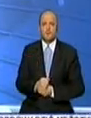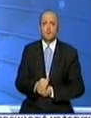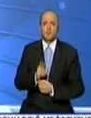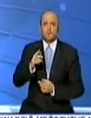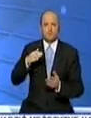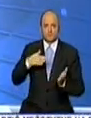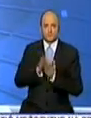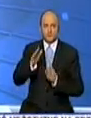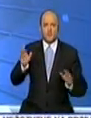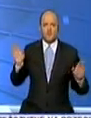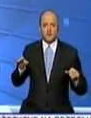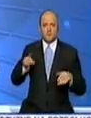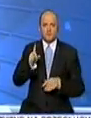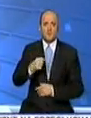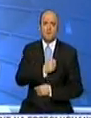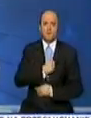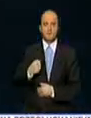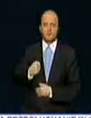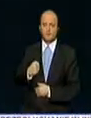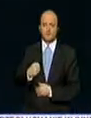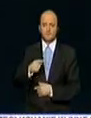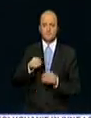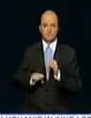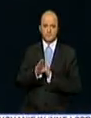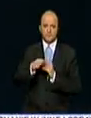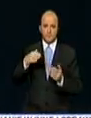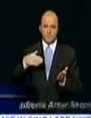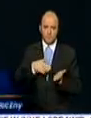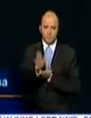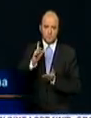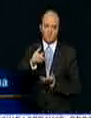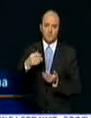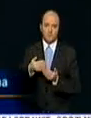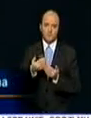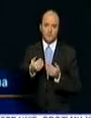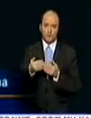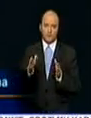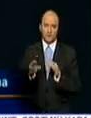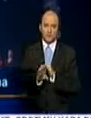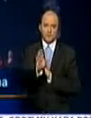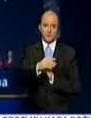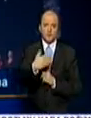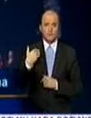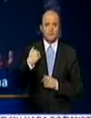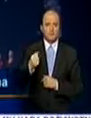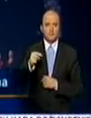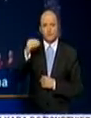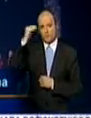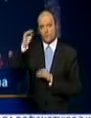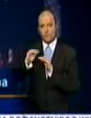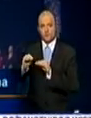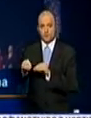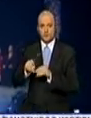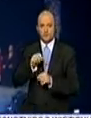Rozmaitości Warszawa. Krystyna Piaseczna. Spektakl inauguracyjny poprzedzi otwarcie wystawy Mistrz Uczeń Lupa Warlikowski,